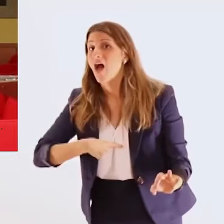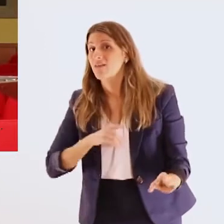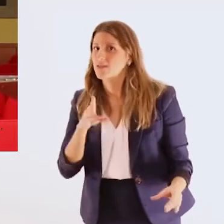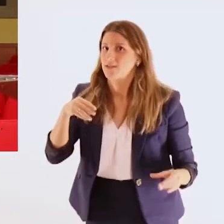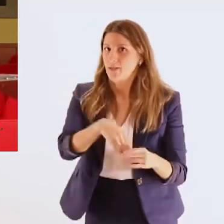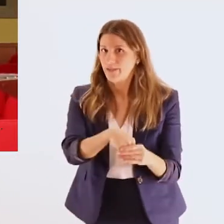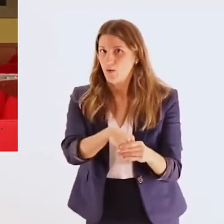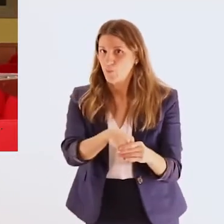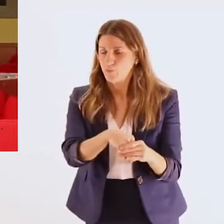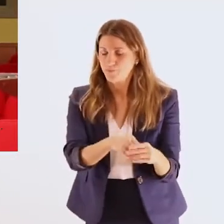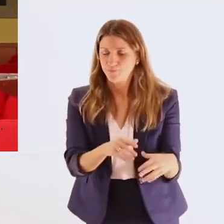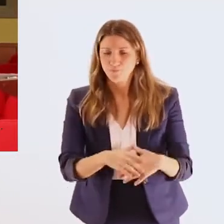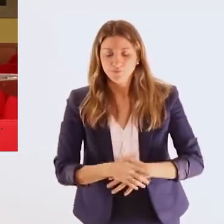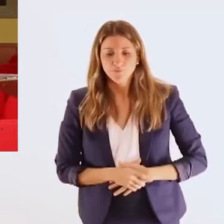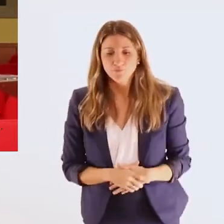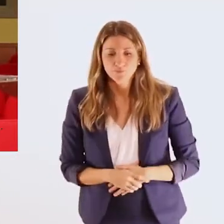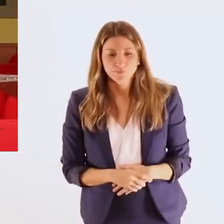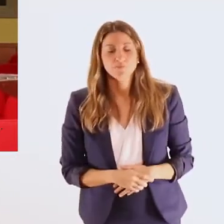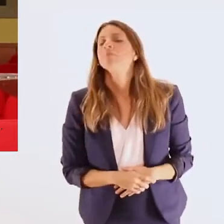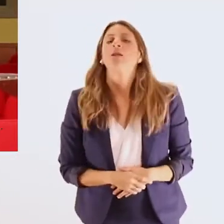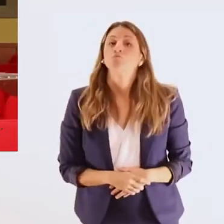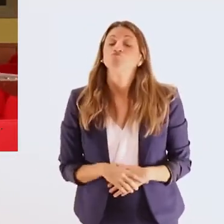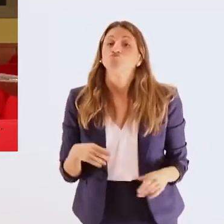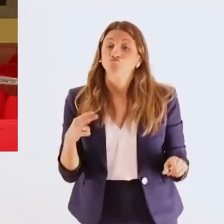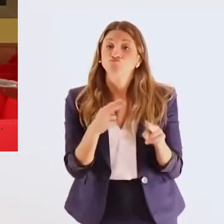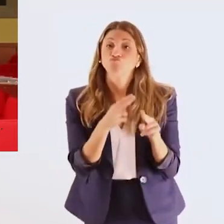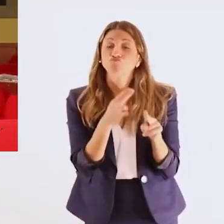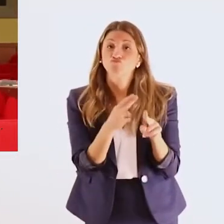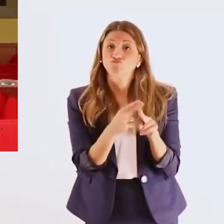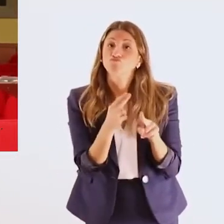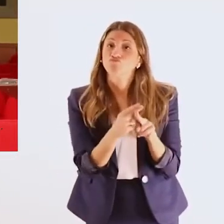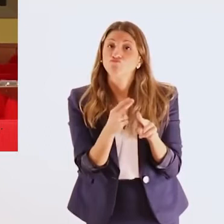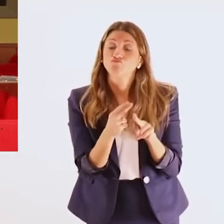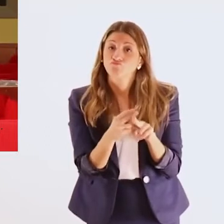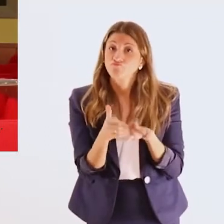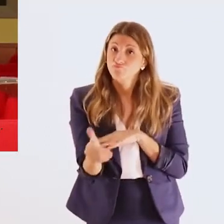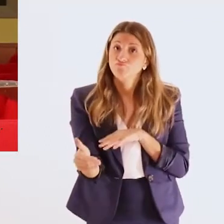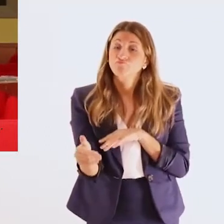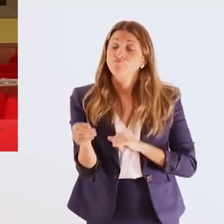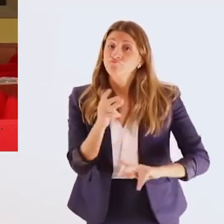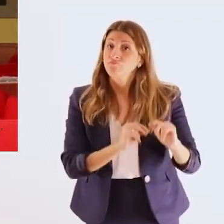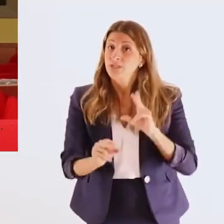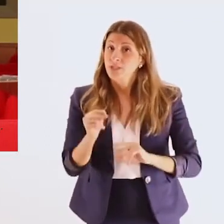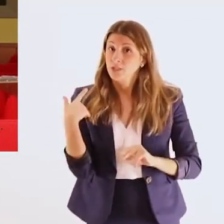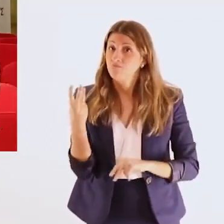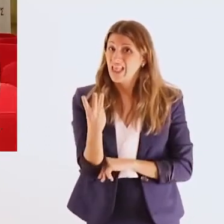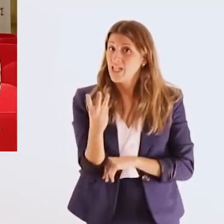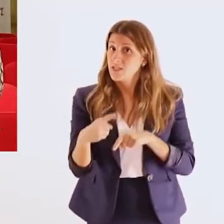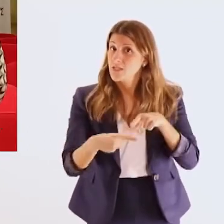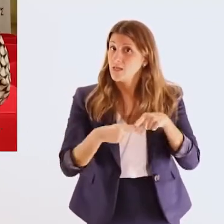να ζητήσει να πραγματοποιηθεί αυτή η συζήτηση η συνεδρίαση της Βουλής